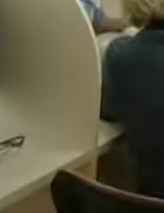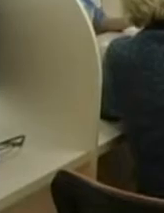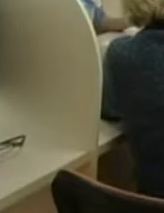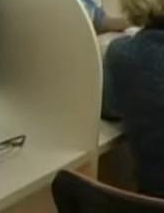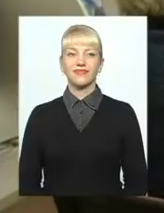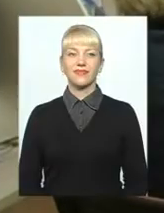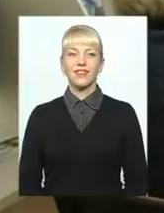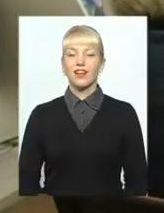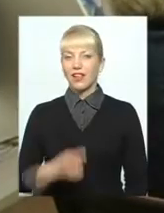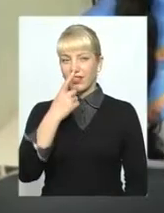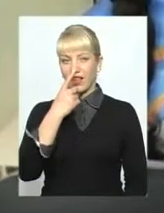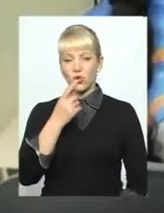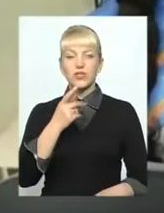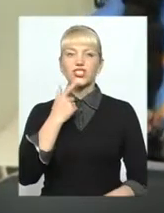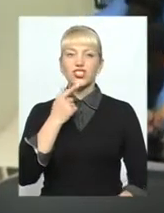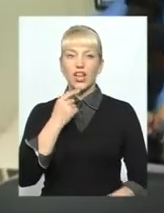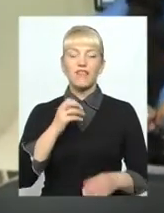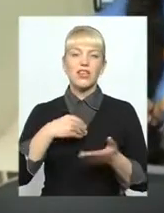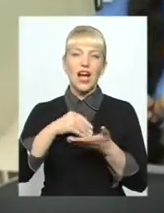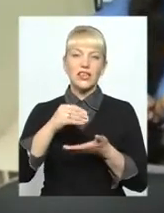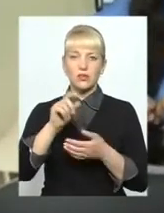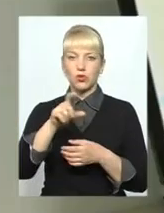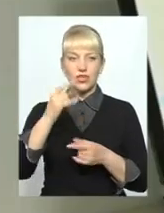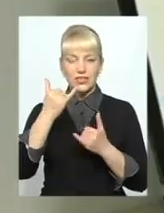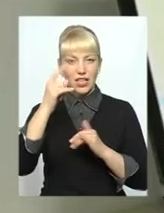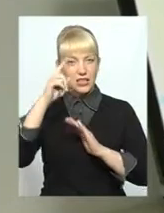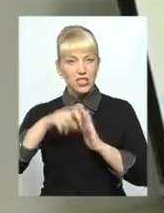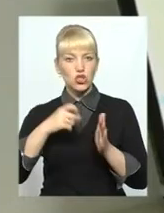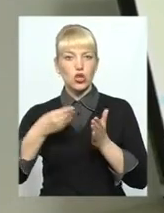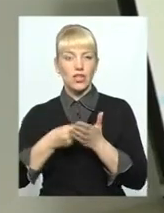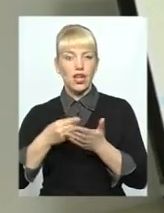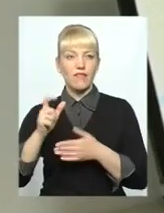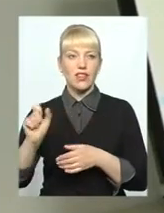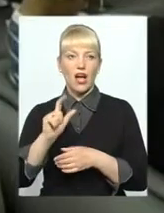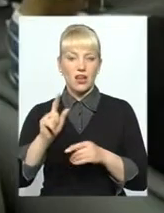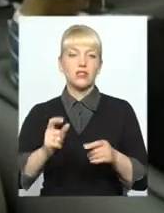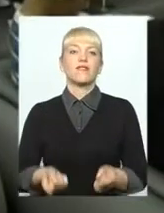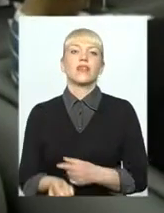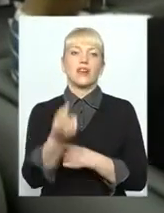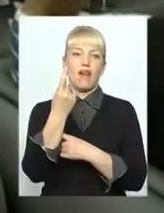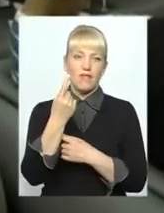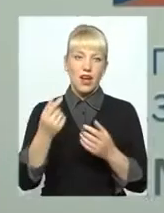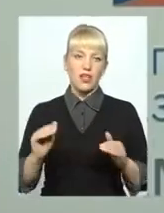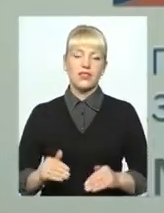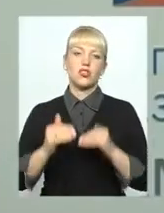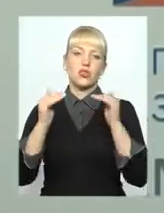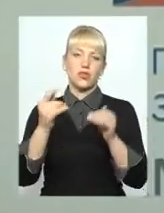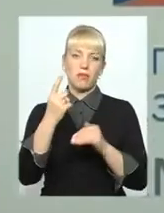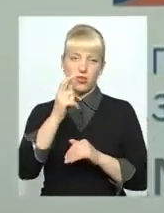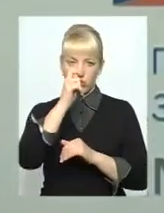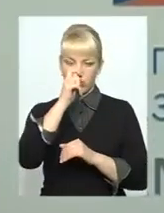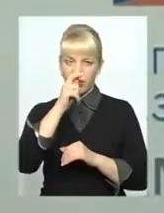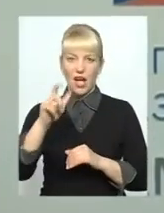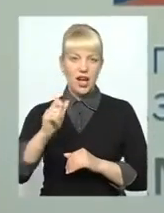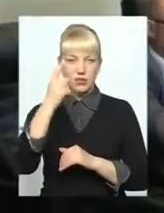На носі уже червень, а споживачі лише зараз дізналися, що тарифи на газ виявляються зросли ще з 1 квітня. Газівники кажуть,